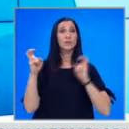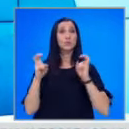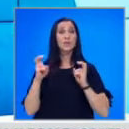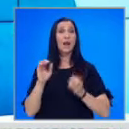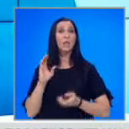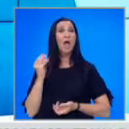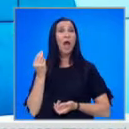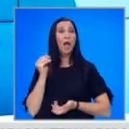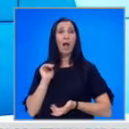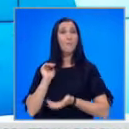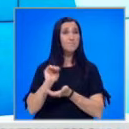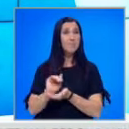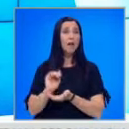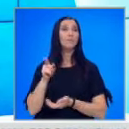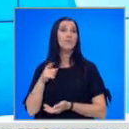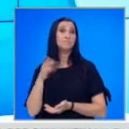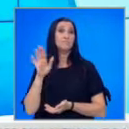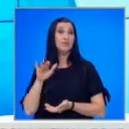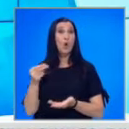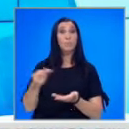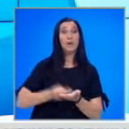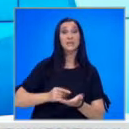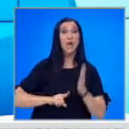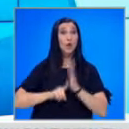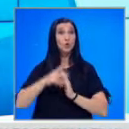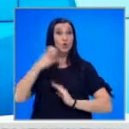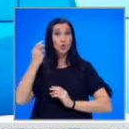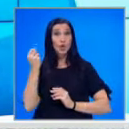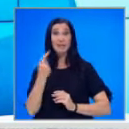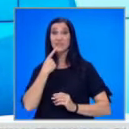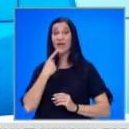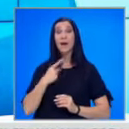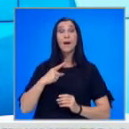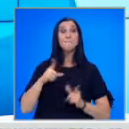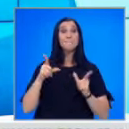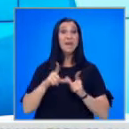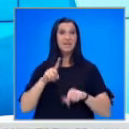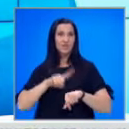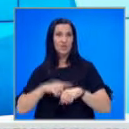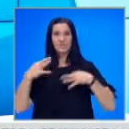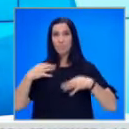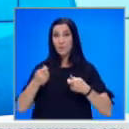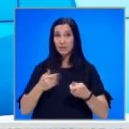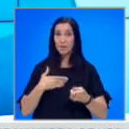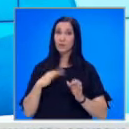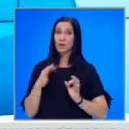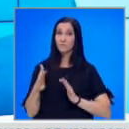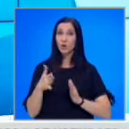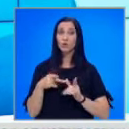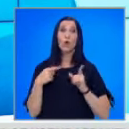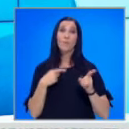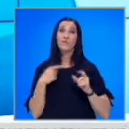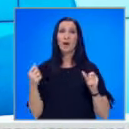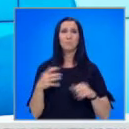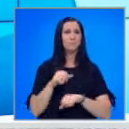Днес беше отбелязан рекорд от 400 лева за мегаватт час на свободния пазар. От иматъкъв народ обвиниха в бездействие